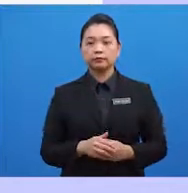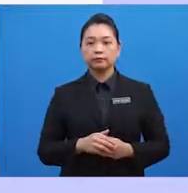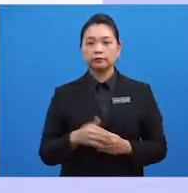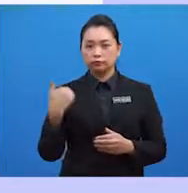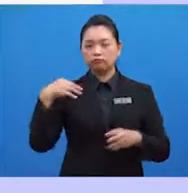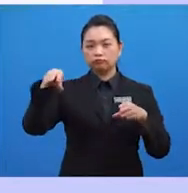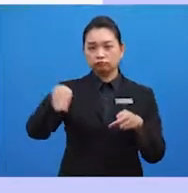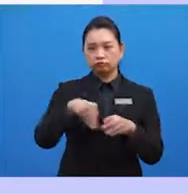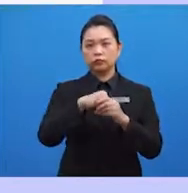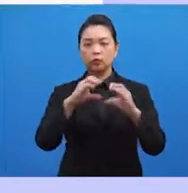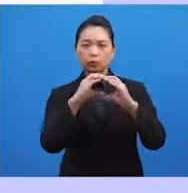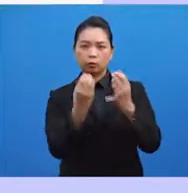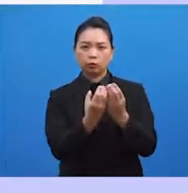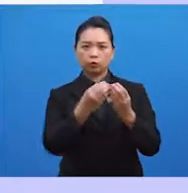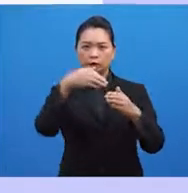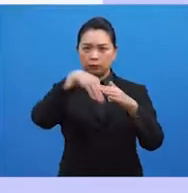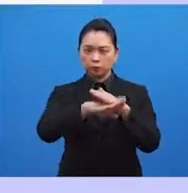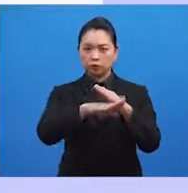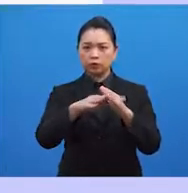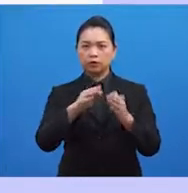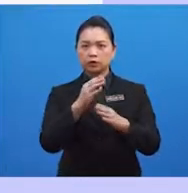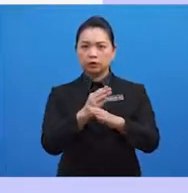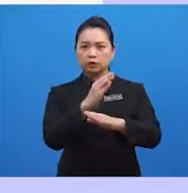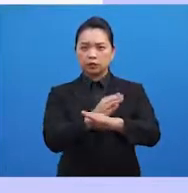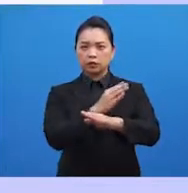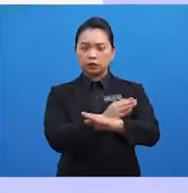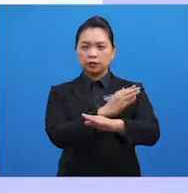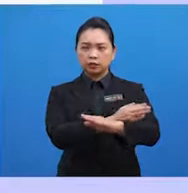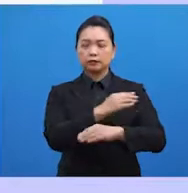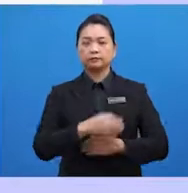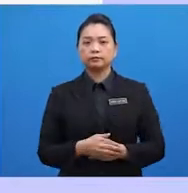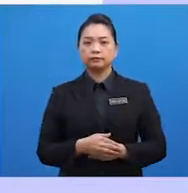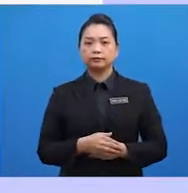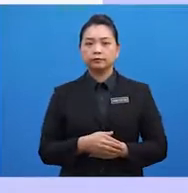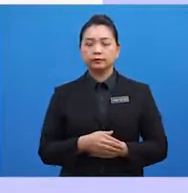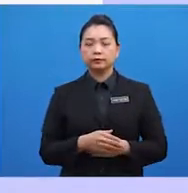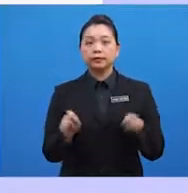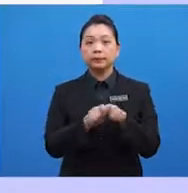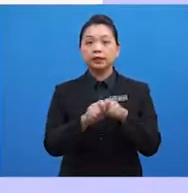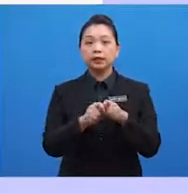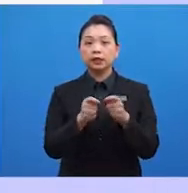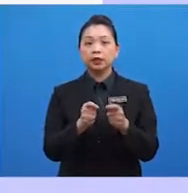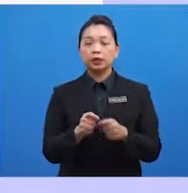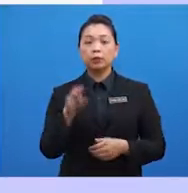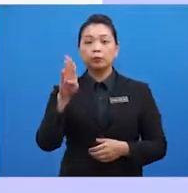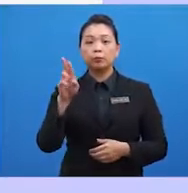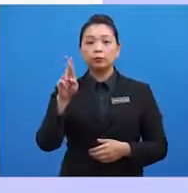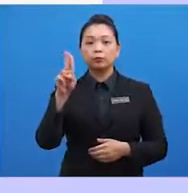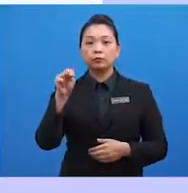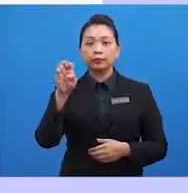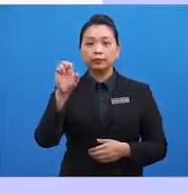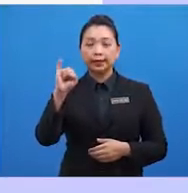kemasukan secara berperingkat seperti Brunei pada tahun 1984,